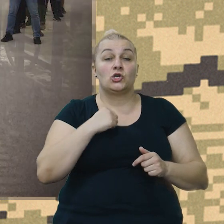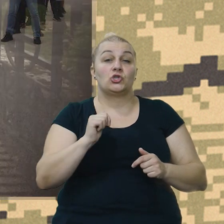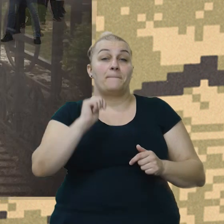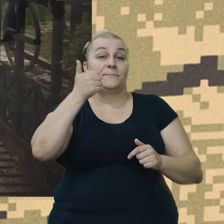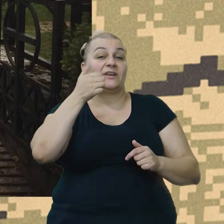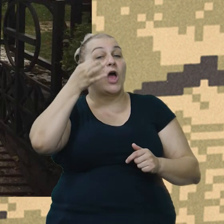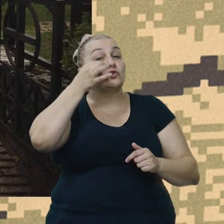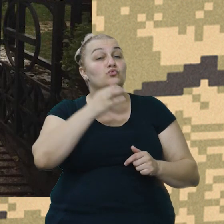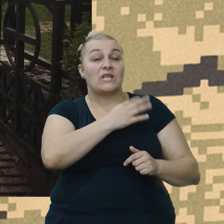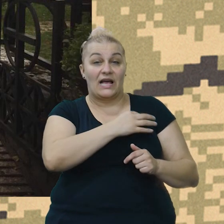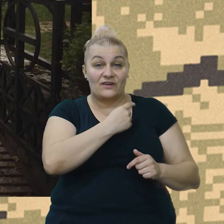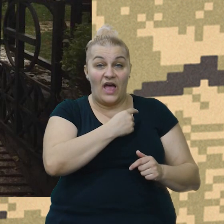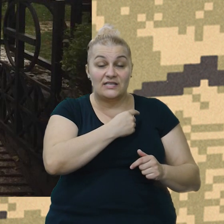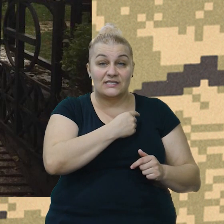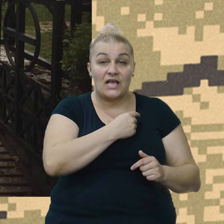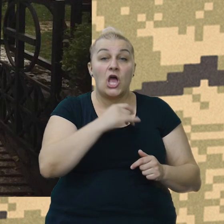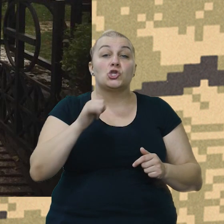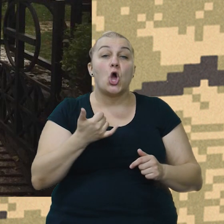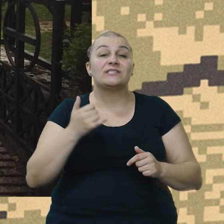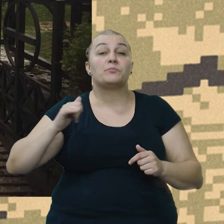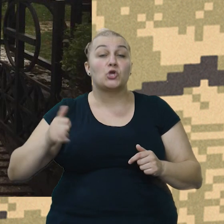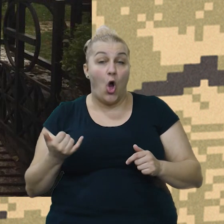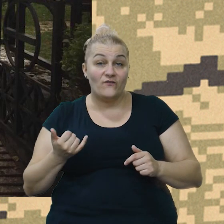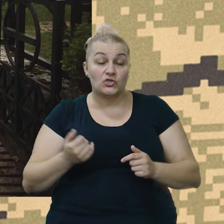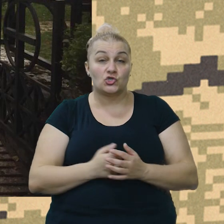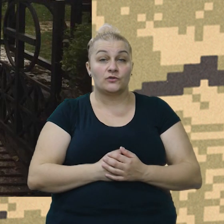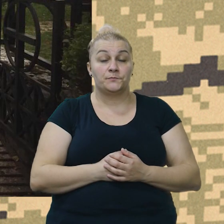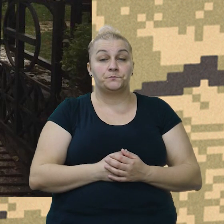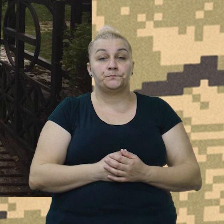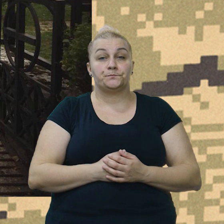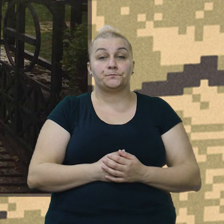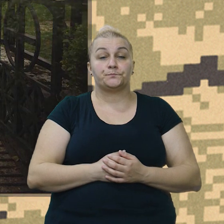Josipa Jovića koji je potekao iz naših redova, ne samo što je naš mještanin.